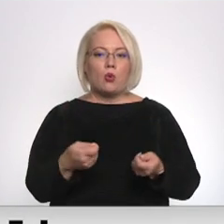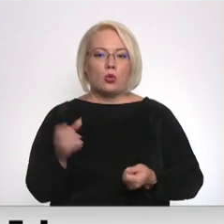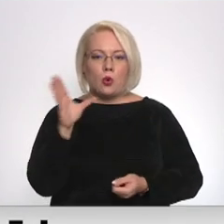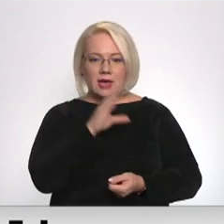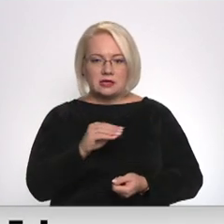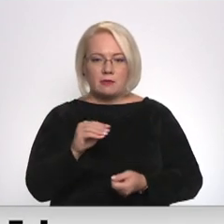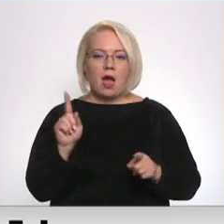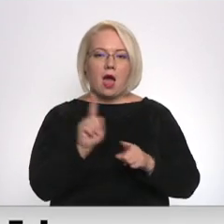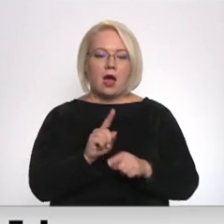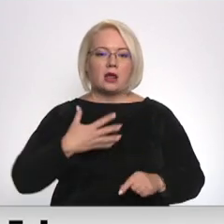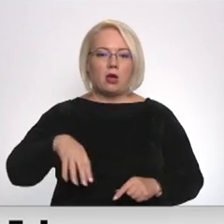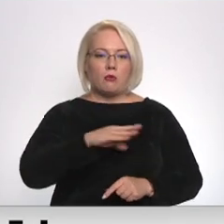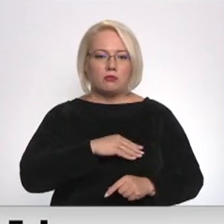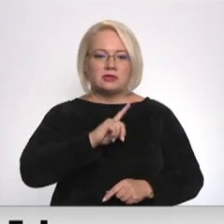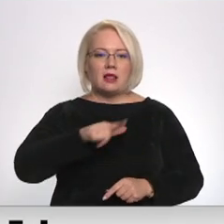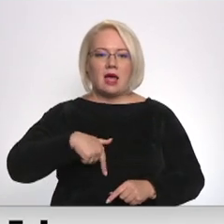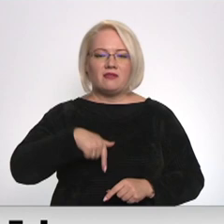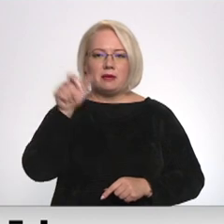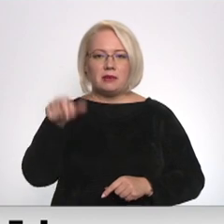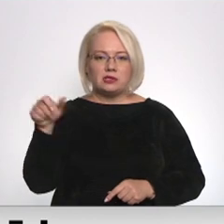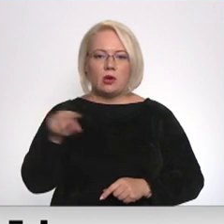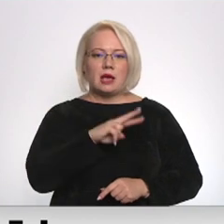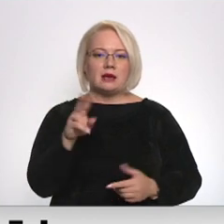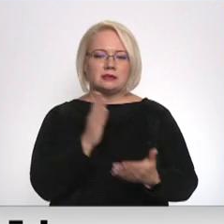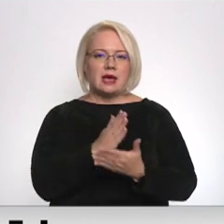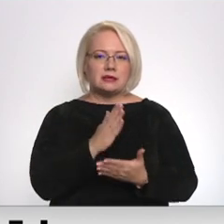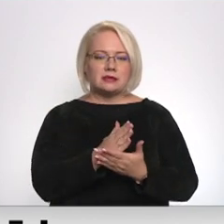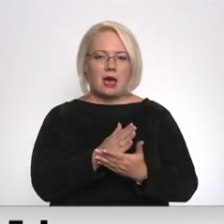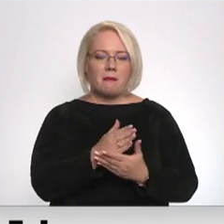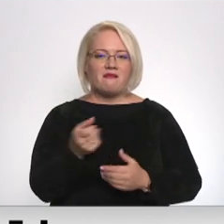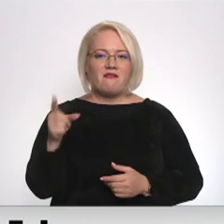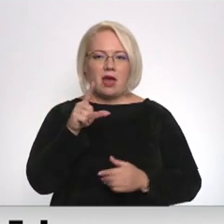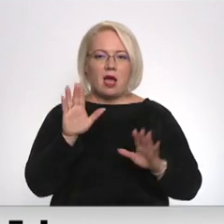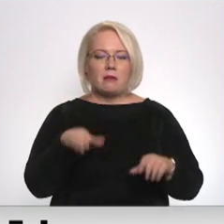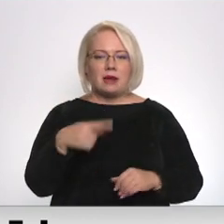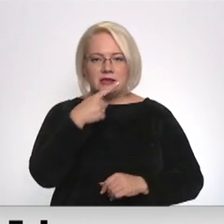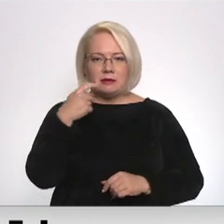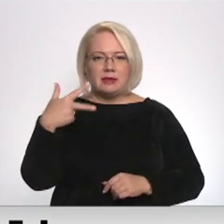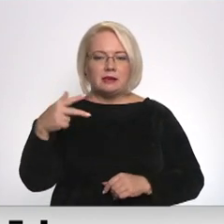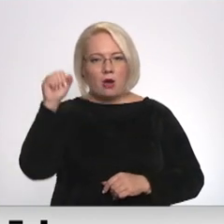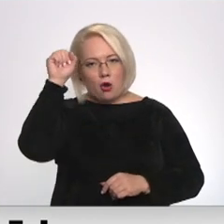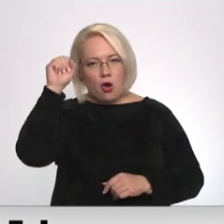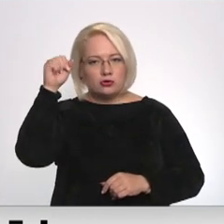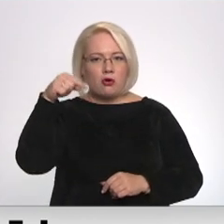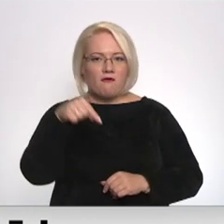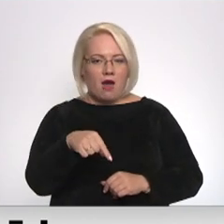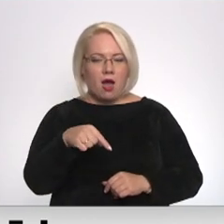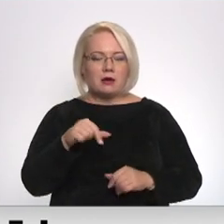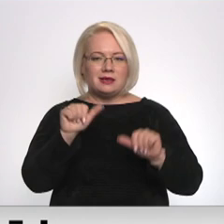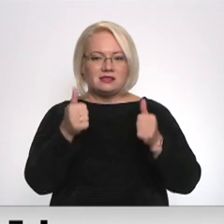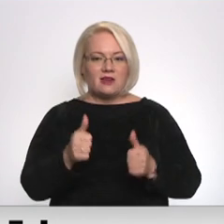arī mums, Latvijas pilsoņiem, kas esam vairāk nekā 130 šeit Kosovā, izveidojot